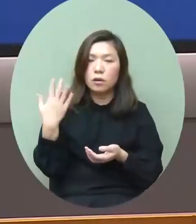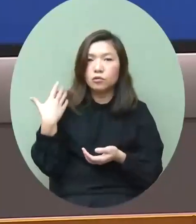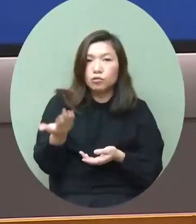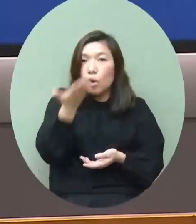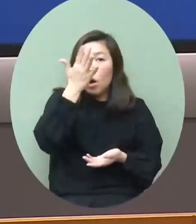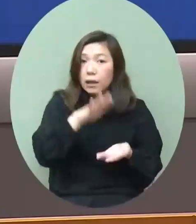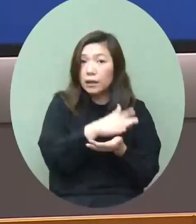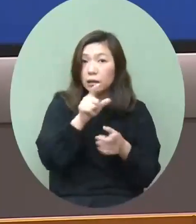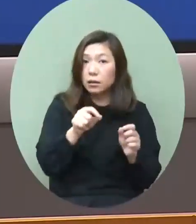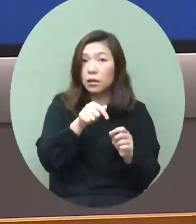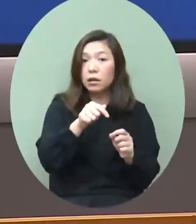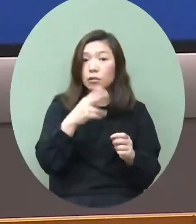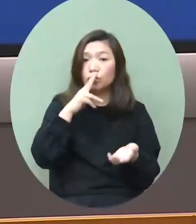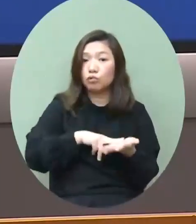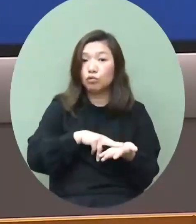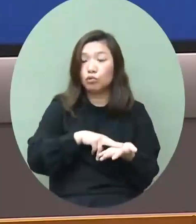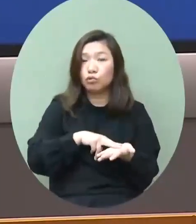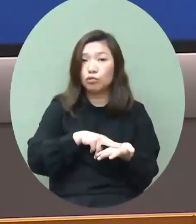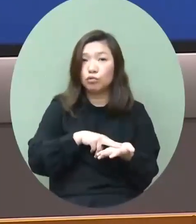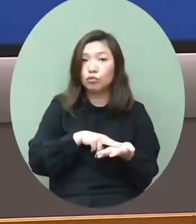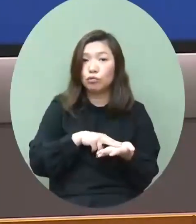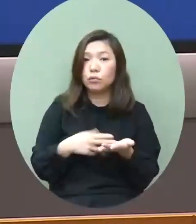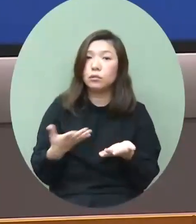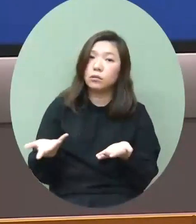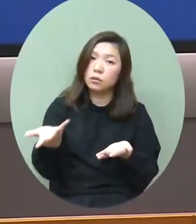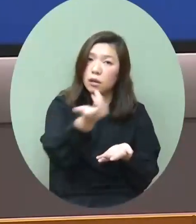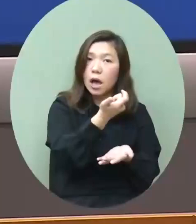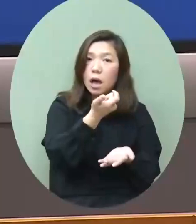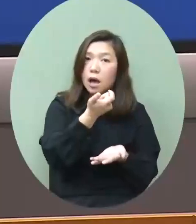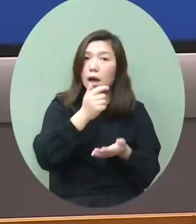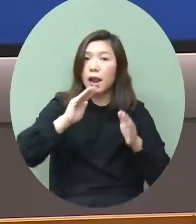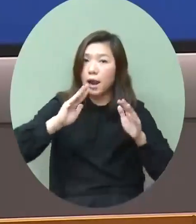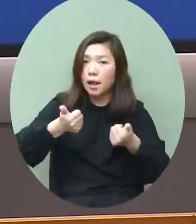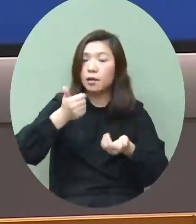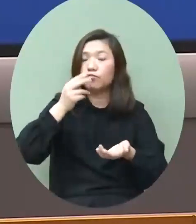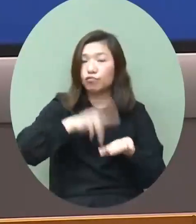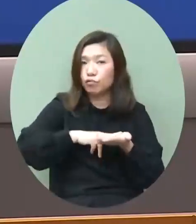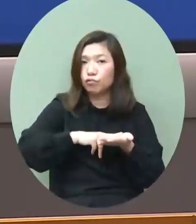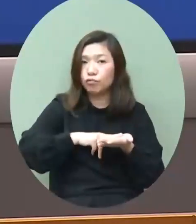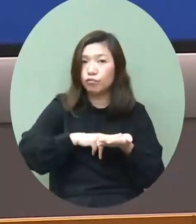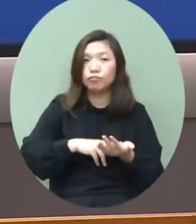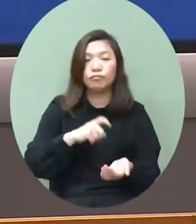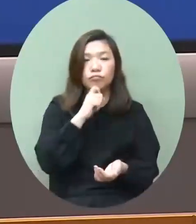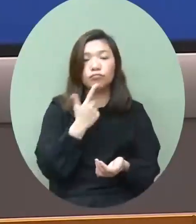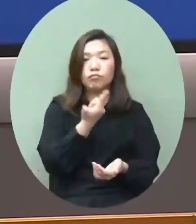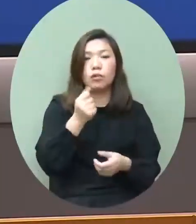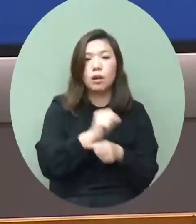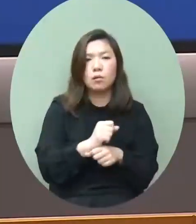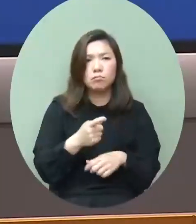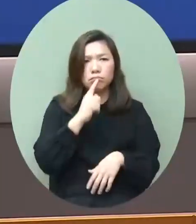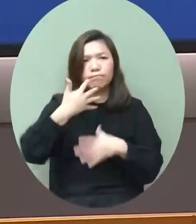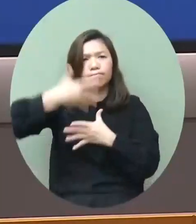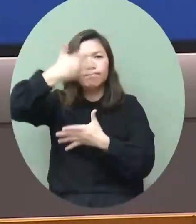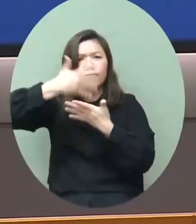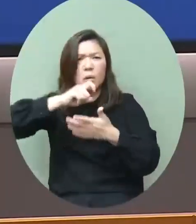稅務年度我們收多了利得稅亦都見不到那些物業市場有什麼